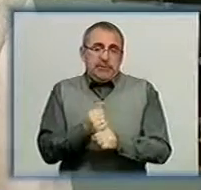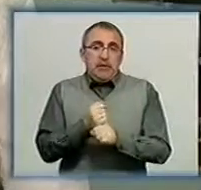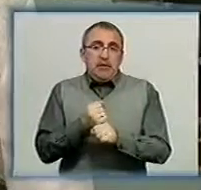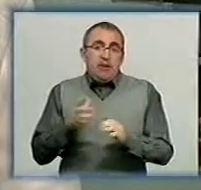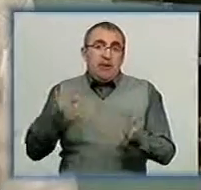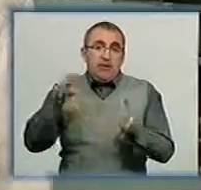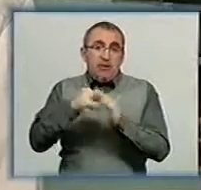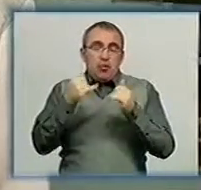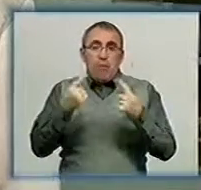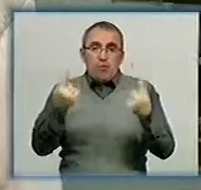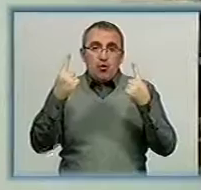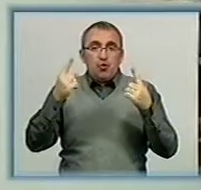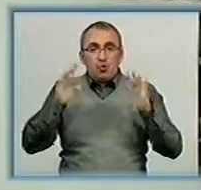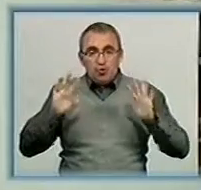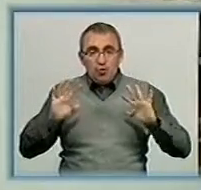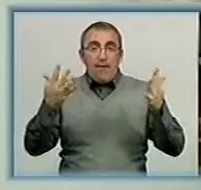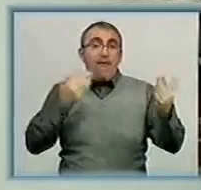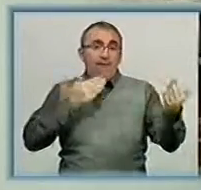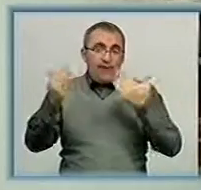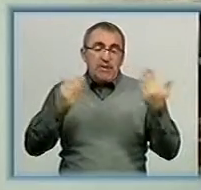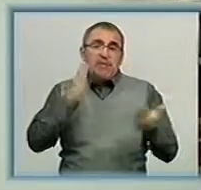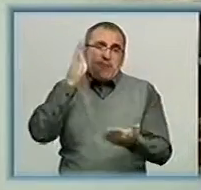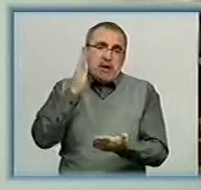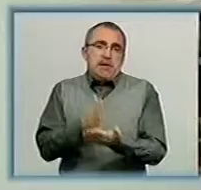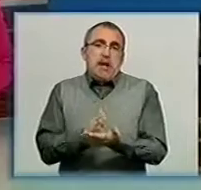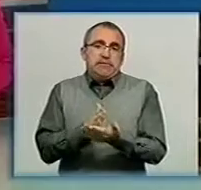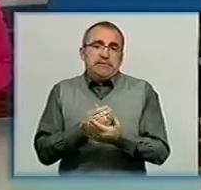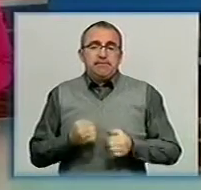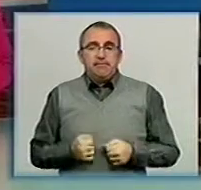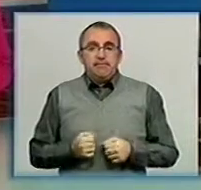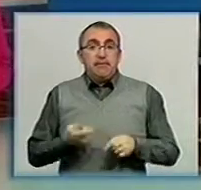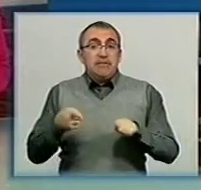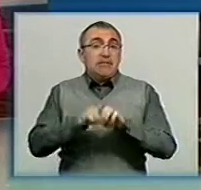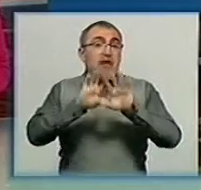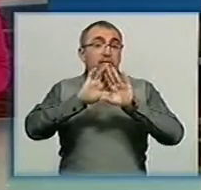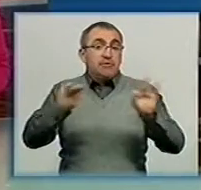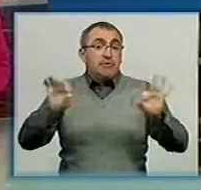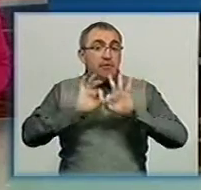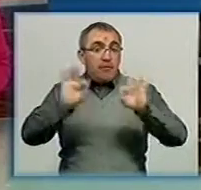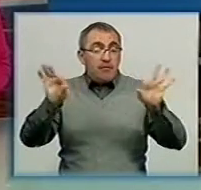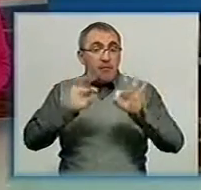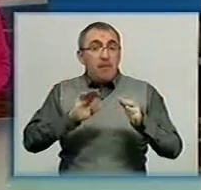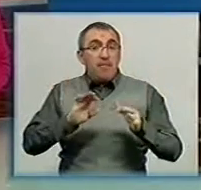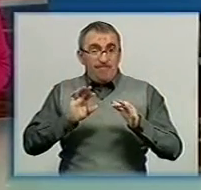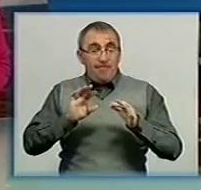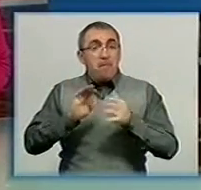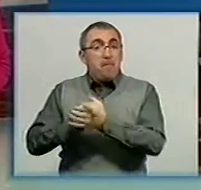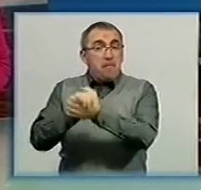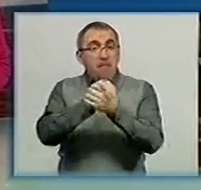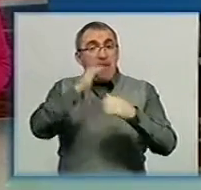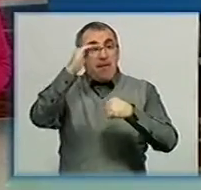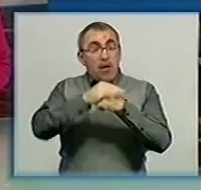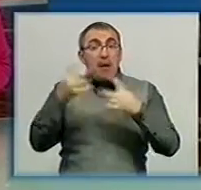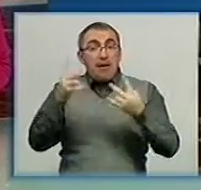зараз таке велике випуск. Виставка, наконец-то, є. Це всі повідомлення випуску «Мирного о сім вечора». Якщо